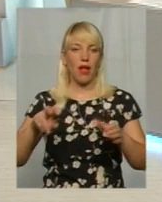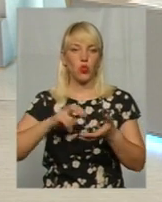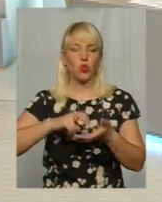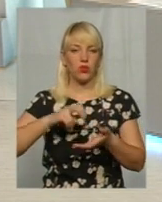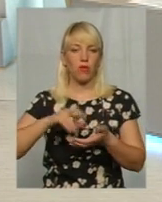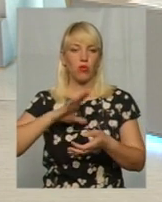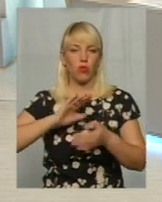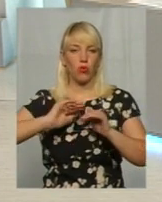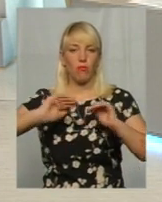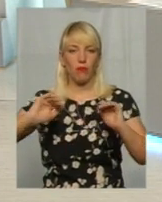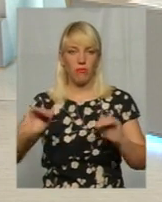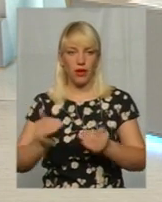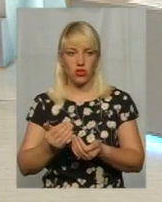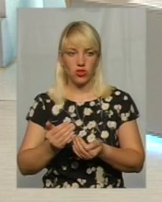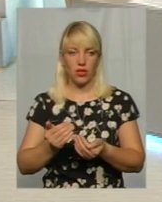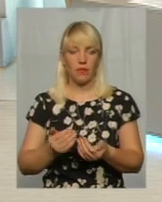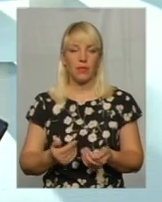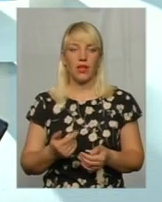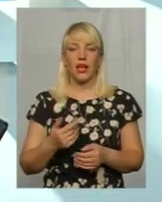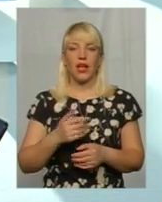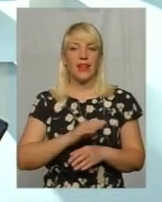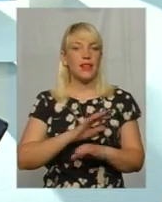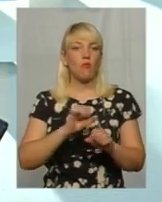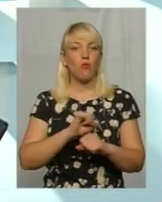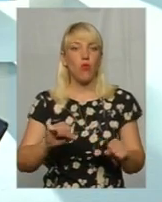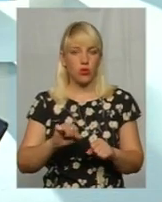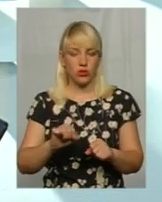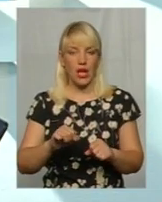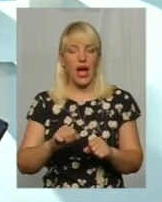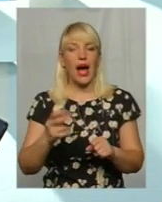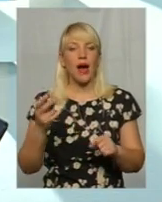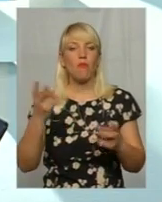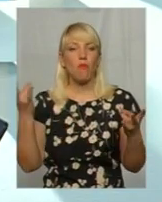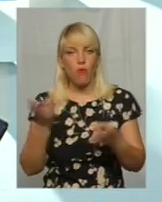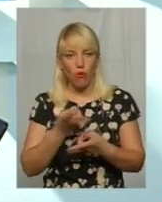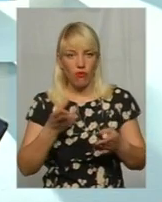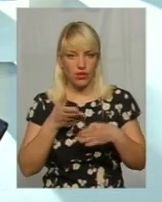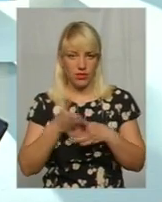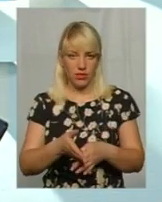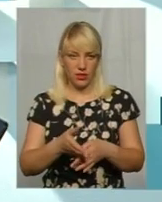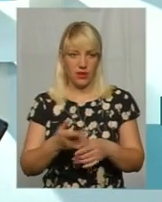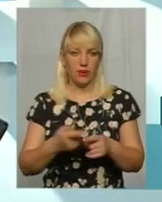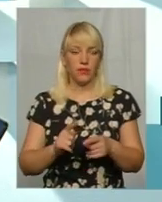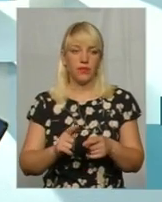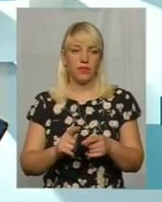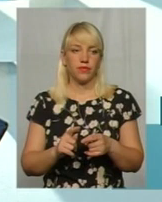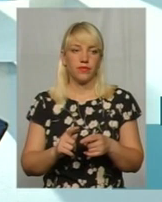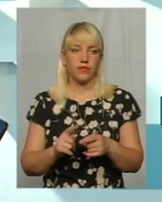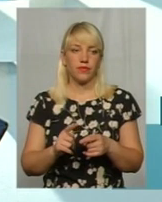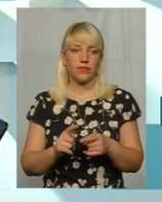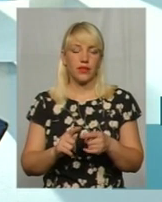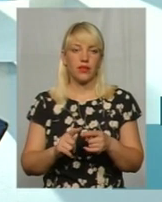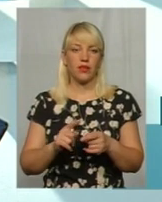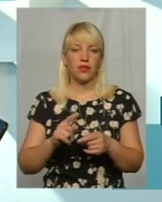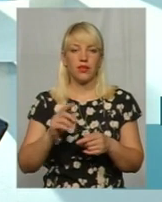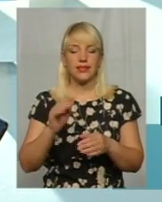Це не можуть, а вони повинні тому сприяти, те, оскільки життя здоров'я дітей – це фактично основна цінність батьків, основна цінність